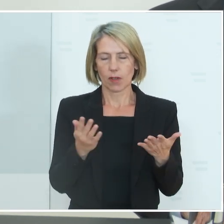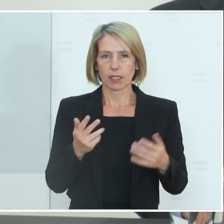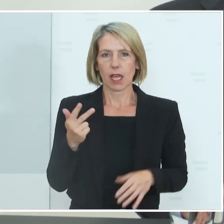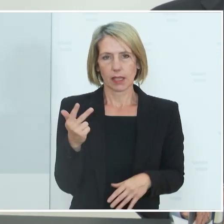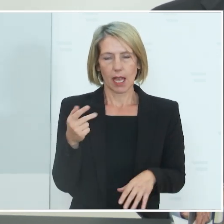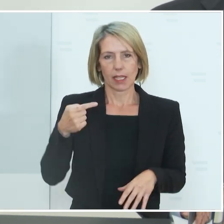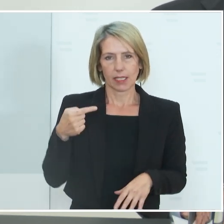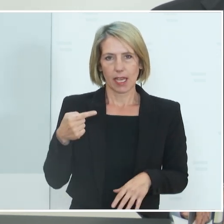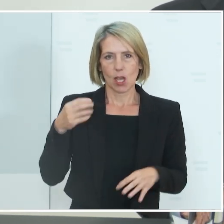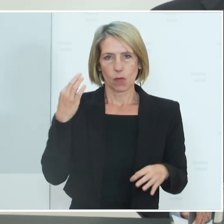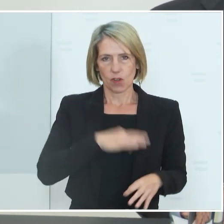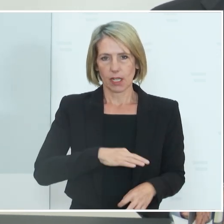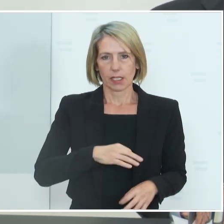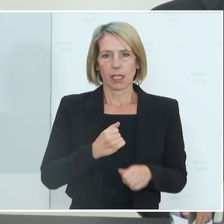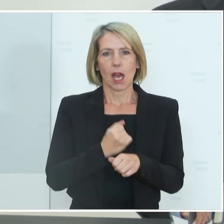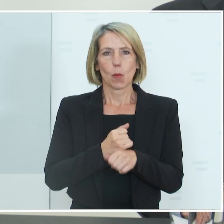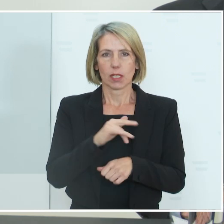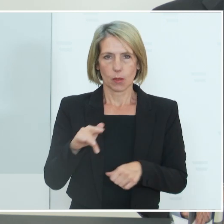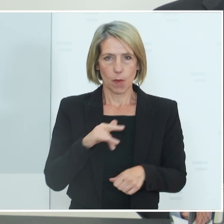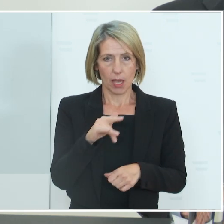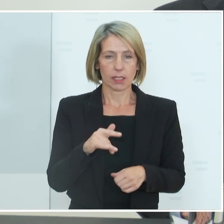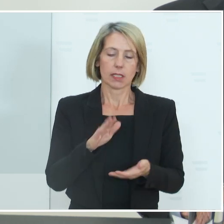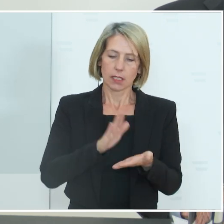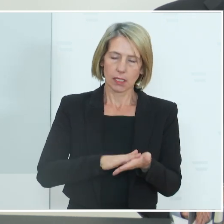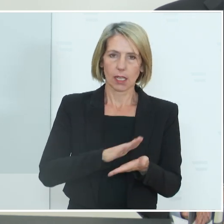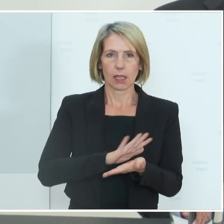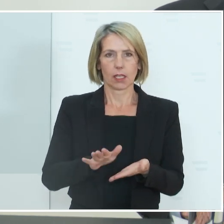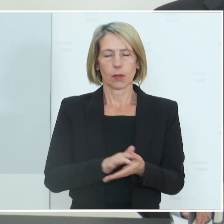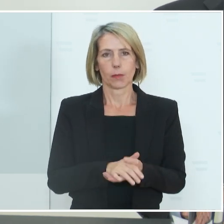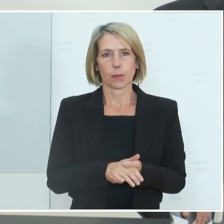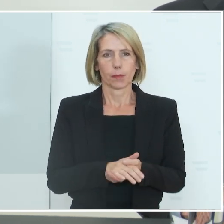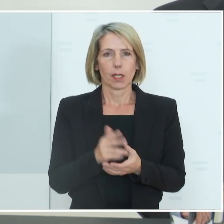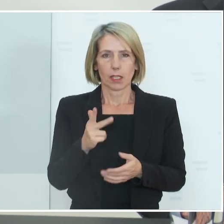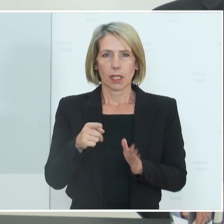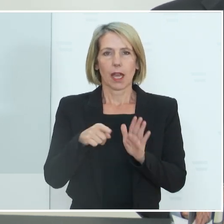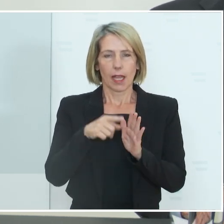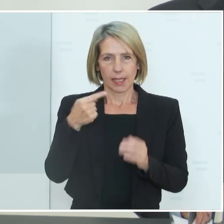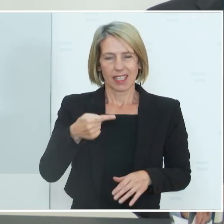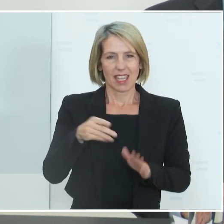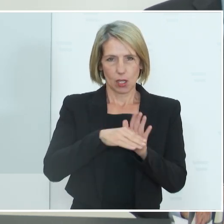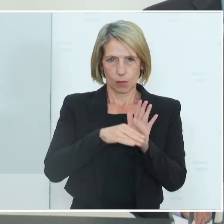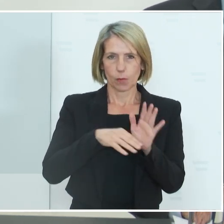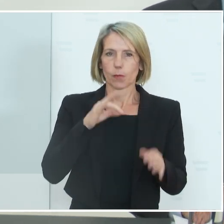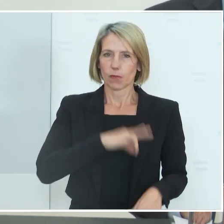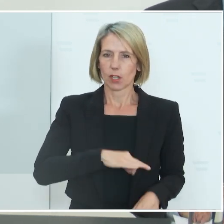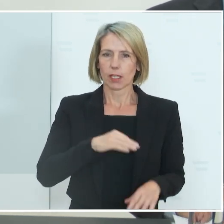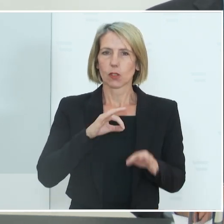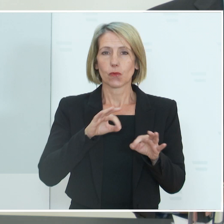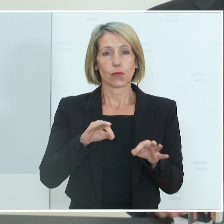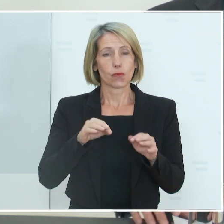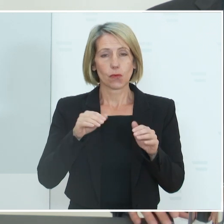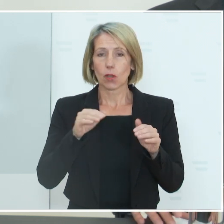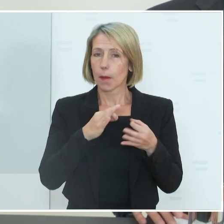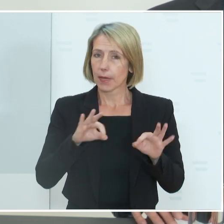-Pflicht am Arbeitsplatz. Die 3G-Pflicht am Arbeitsplatz sorgt für besseren Schutz für Arbeitnehmerinnen